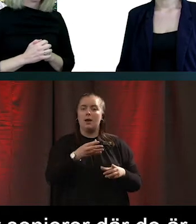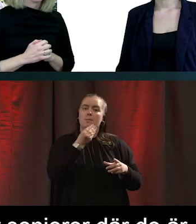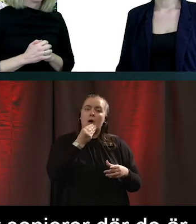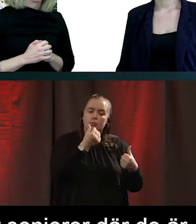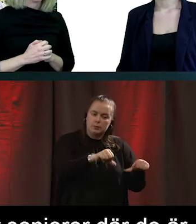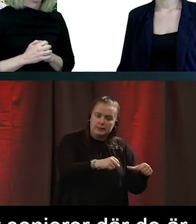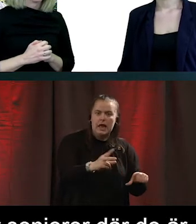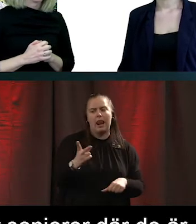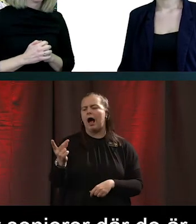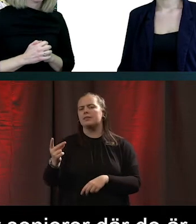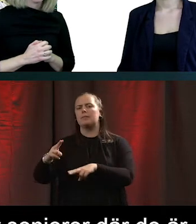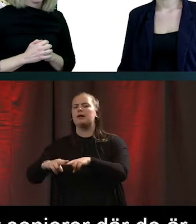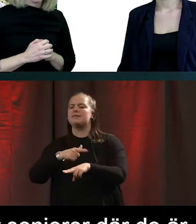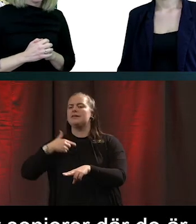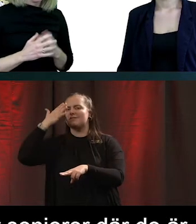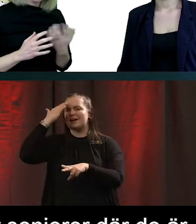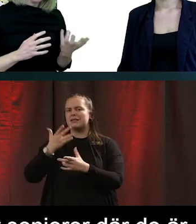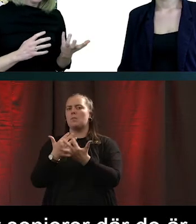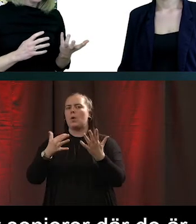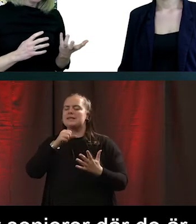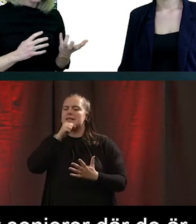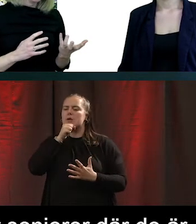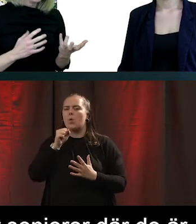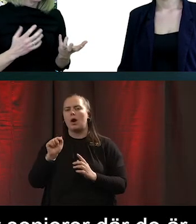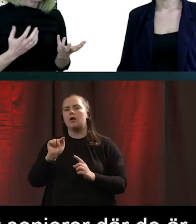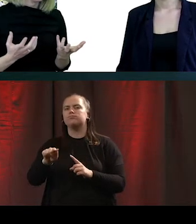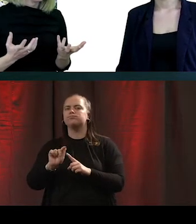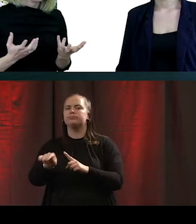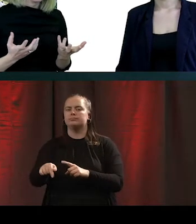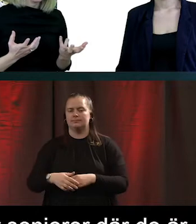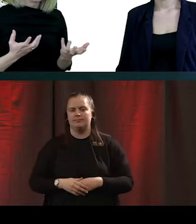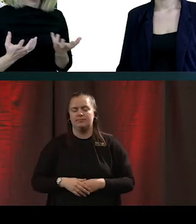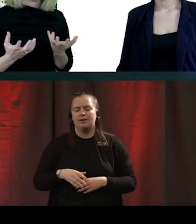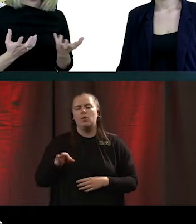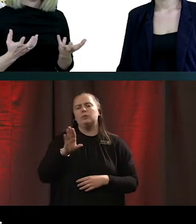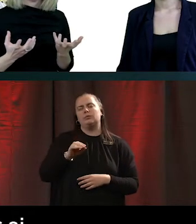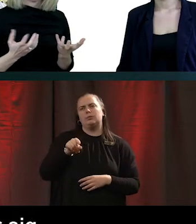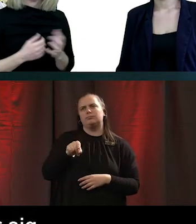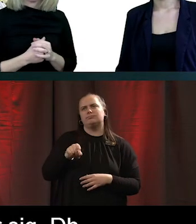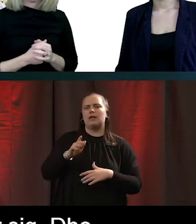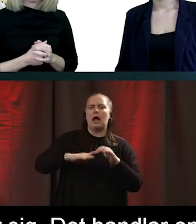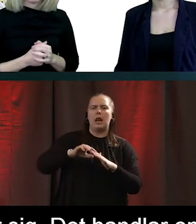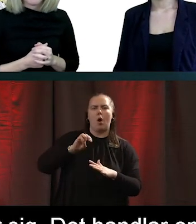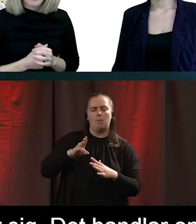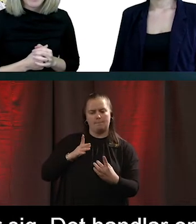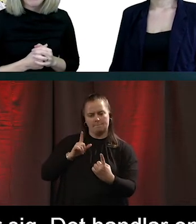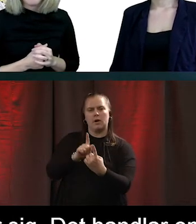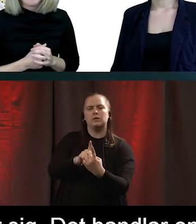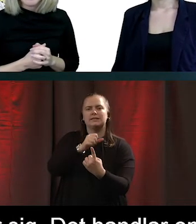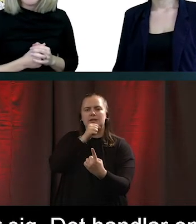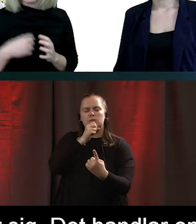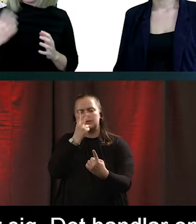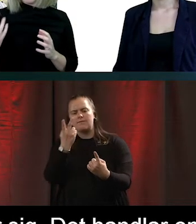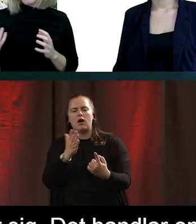vet att seniorer rör sig. Och här är det mer att möta seniorerna och liksom ta tillvara på vad de har för frågor,